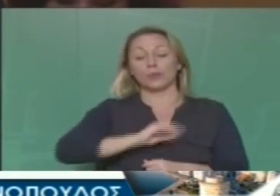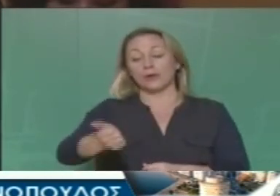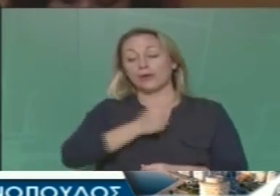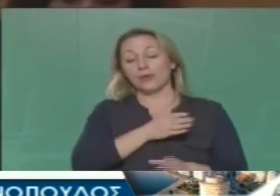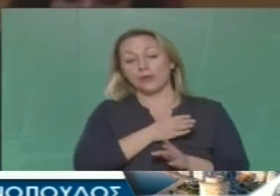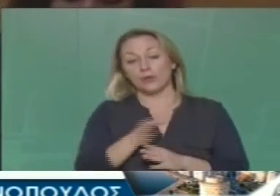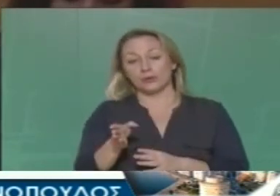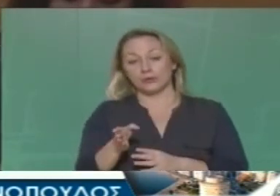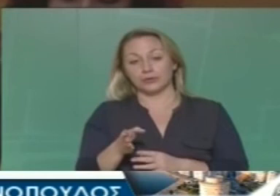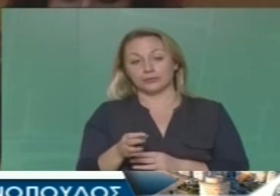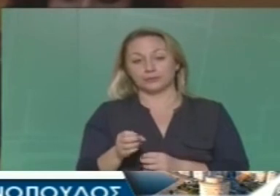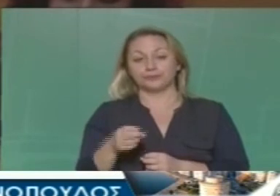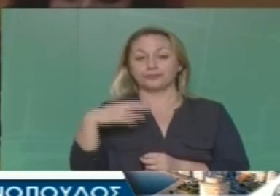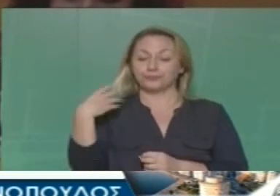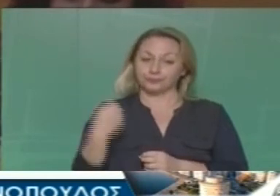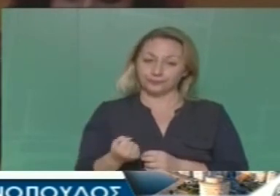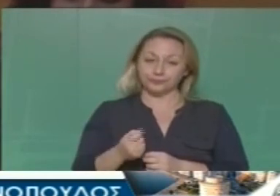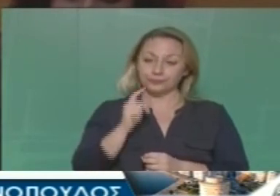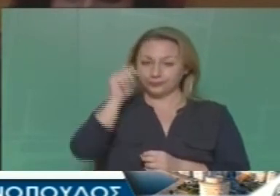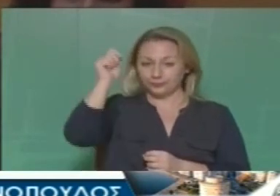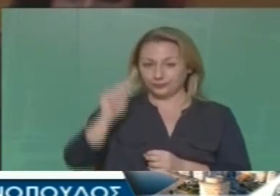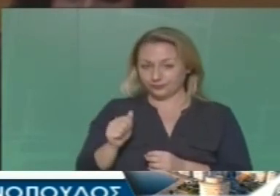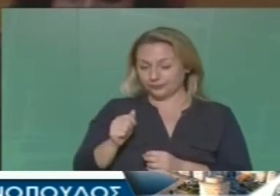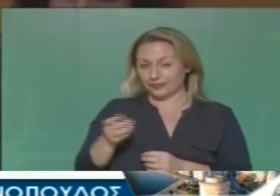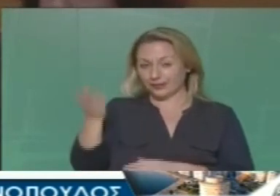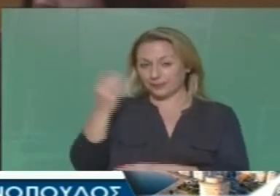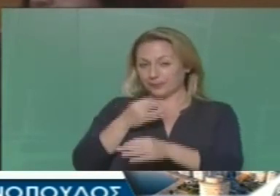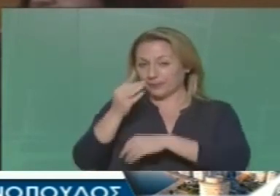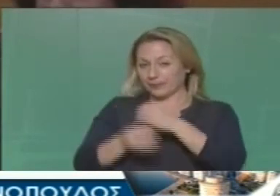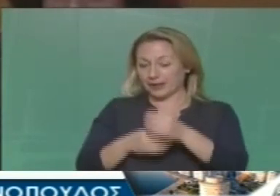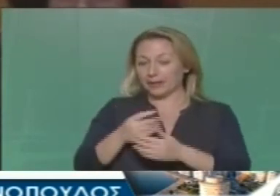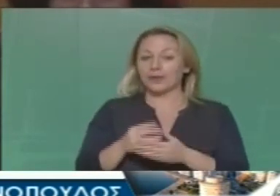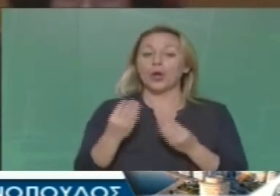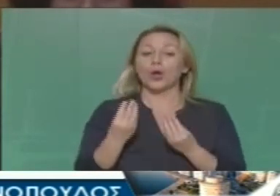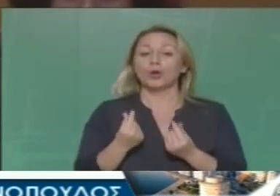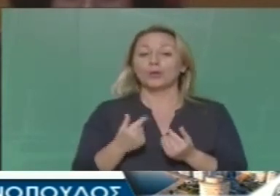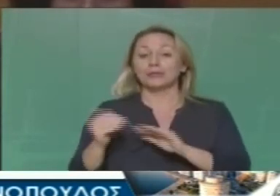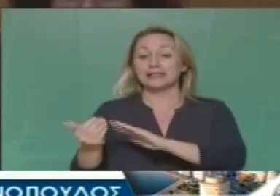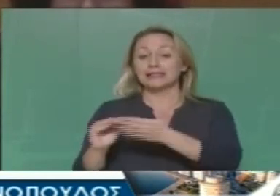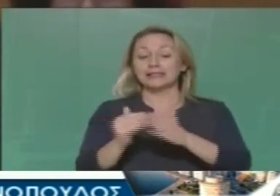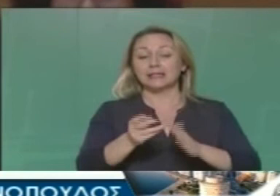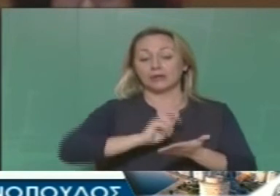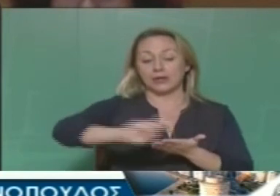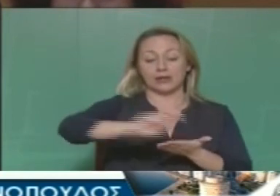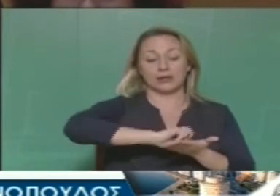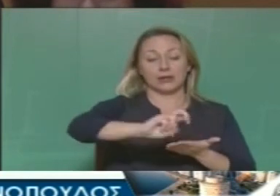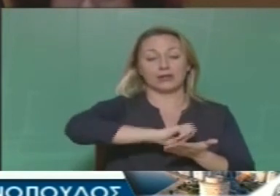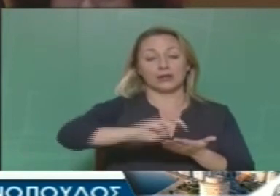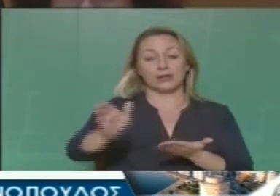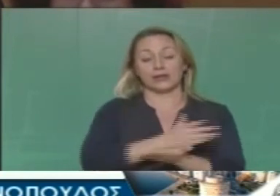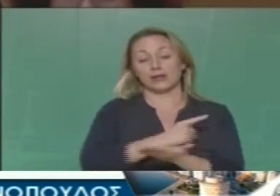Συμφωνώ με κάποιον προλαλήσαντα Και η κατανομή στις γειτονιές Δείχνει βαθιά ταξικότητα